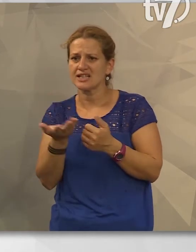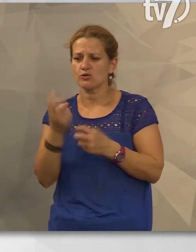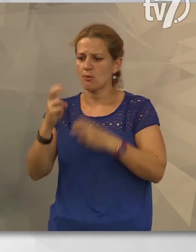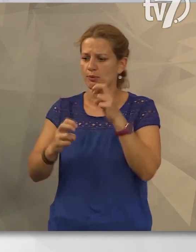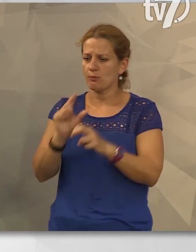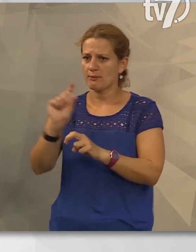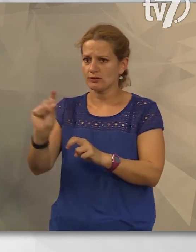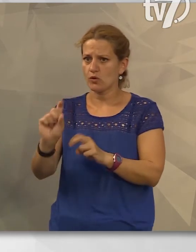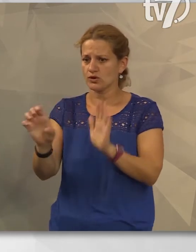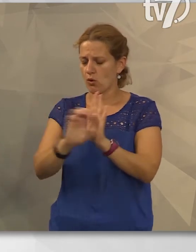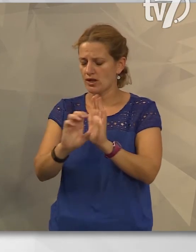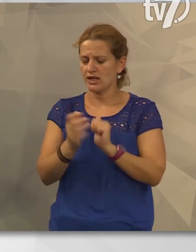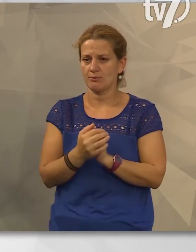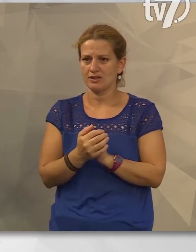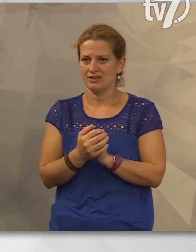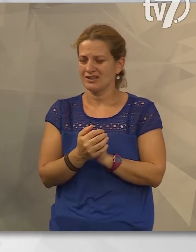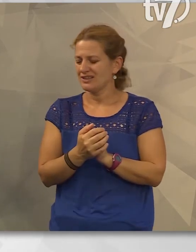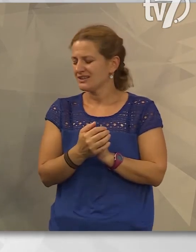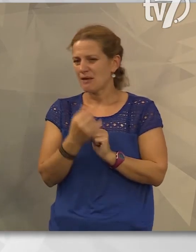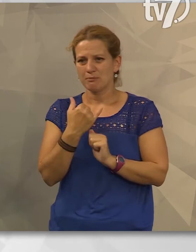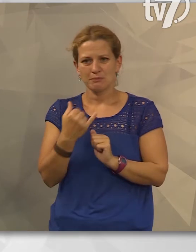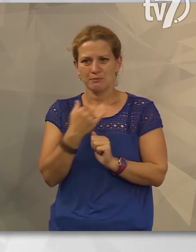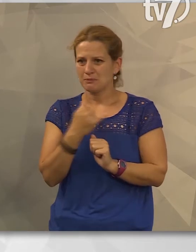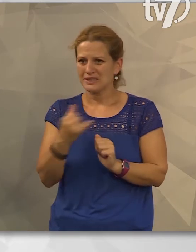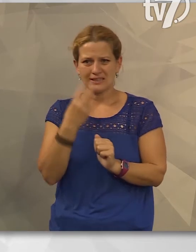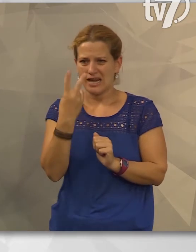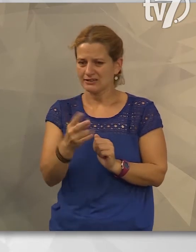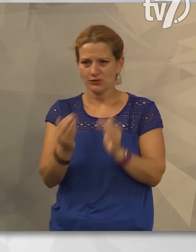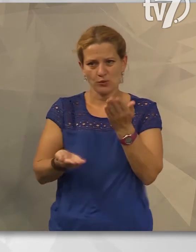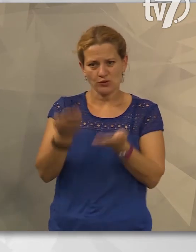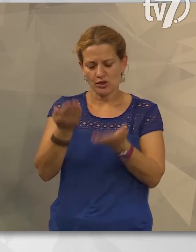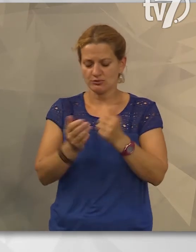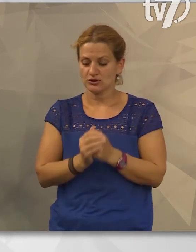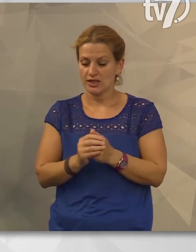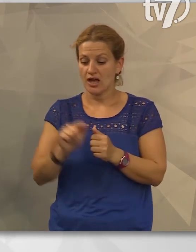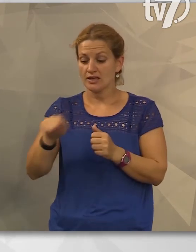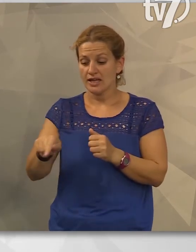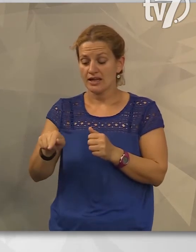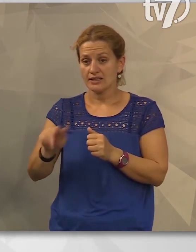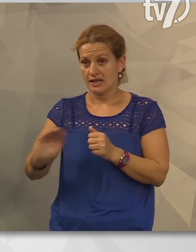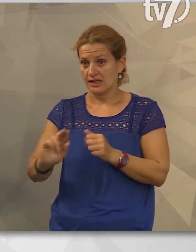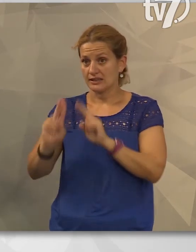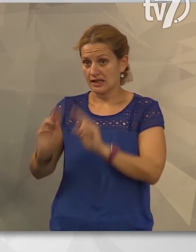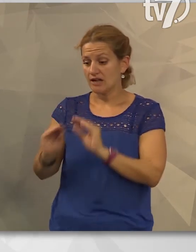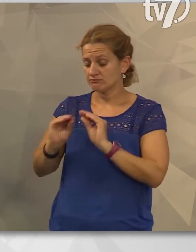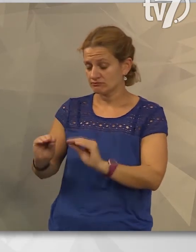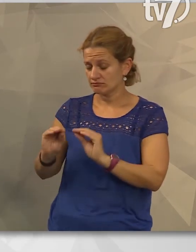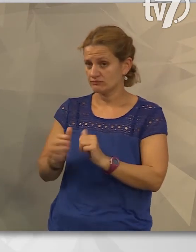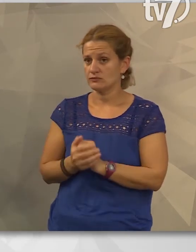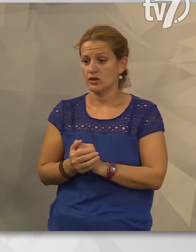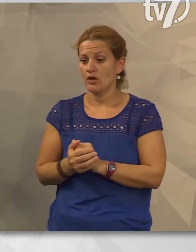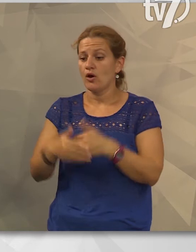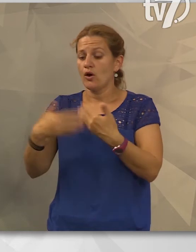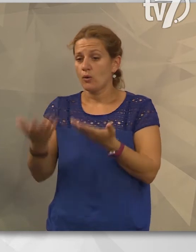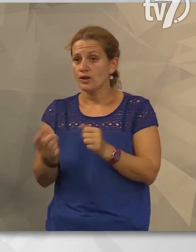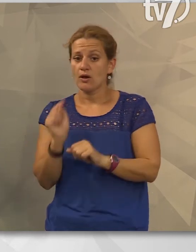problémát okozó kép, elközött nem mindig látható a különbség. A gyerekeinket tehát meg kell tanítani egyrészt arra, hogy a másikat